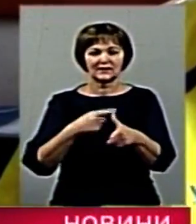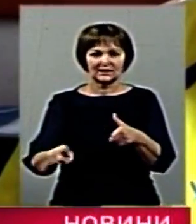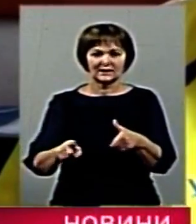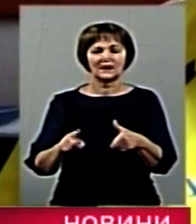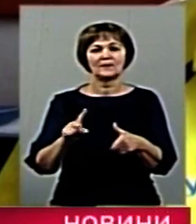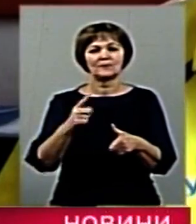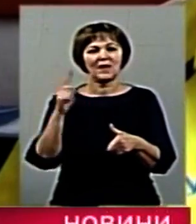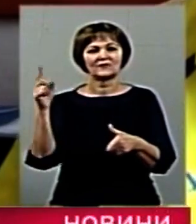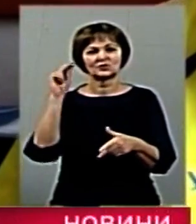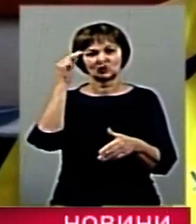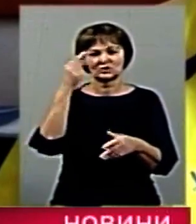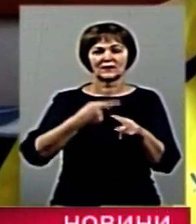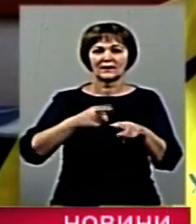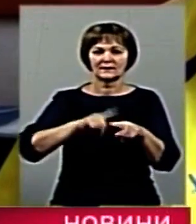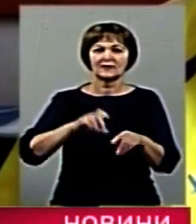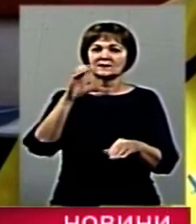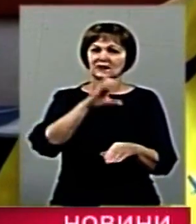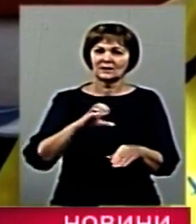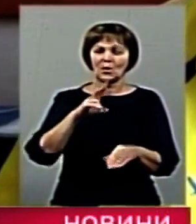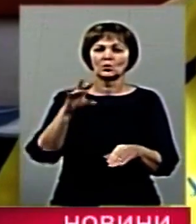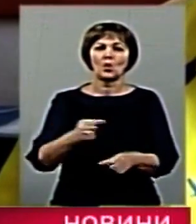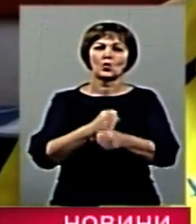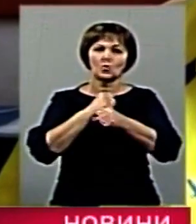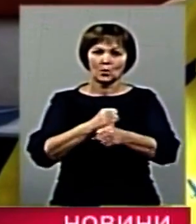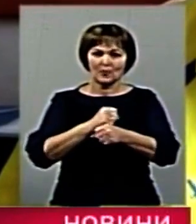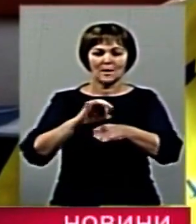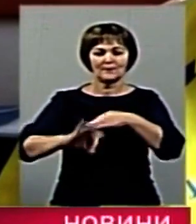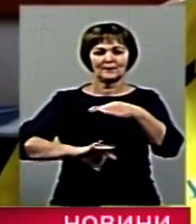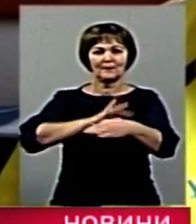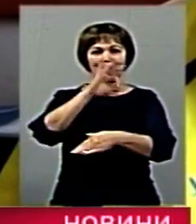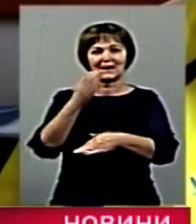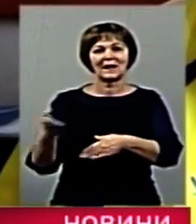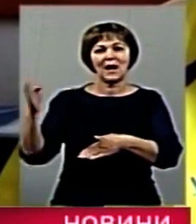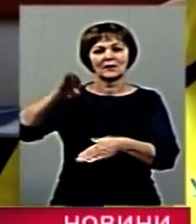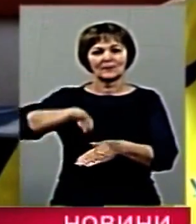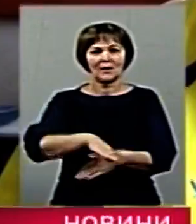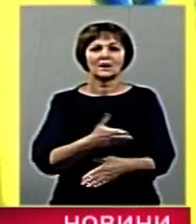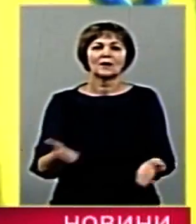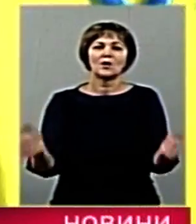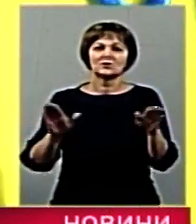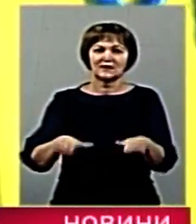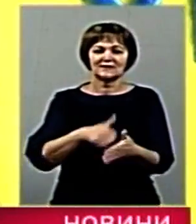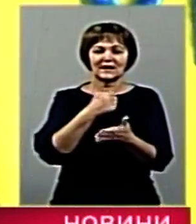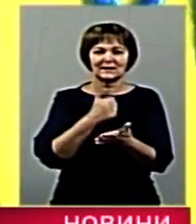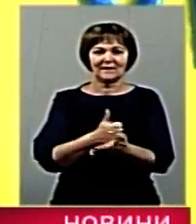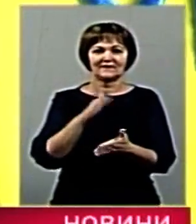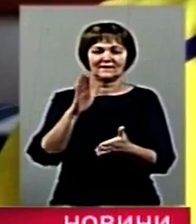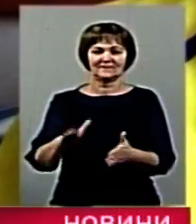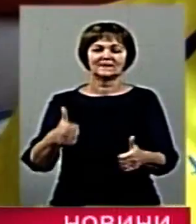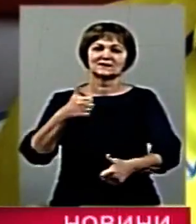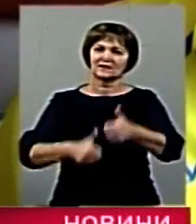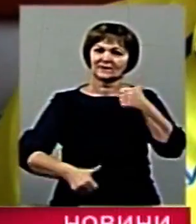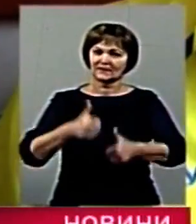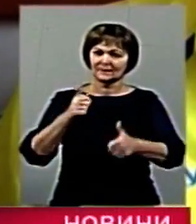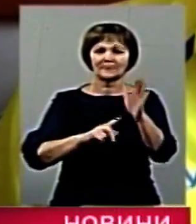сентября. Але кубок при Карпаті, естественно, останеться головним соревнованням. Початку